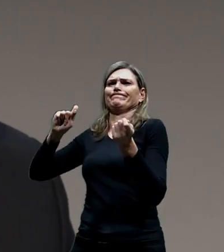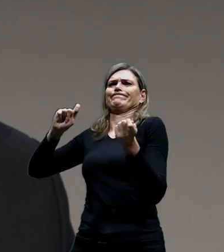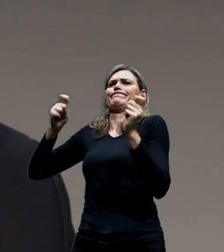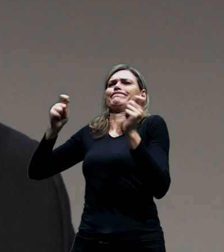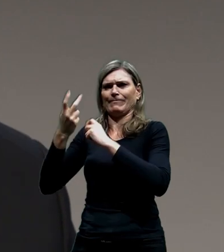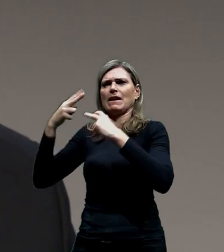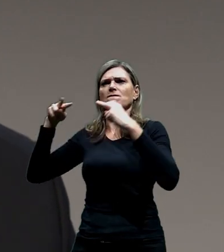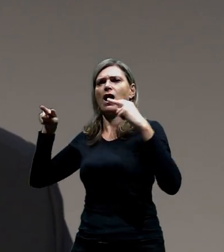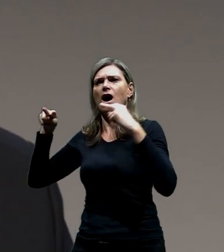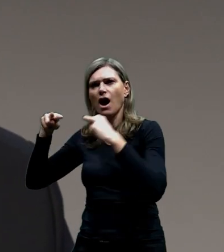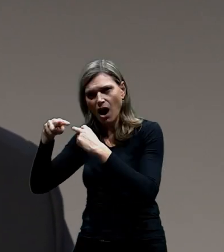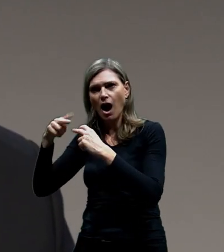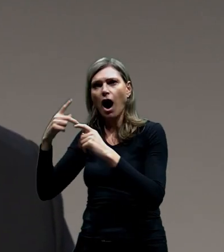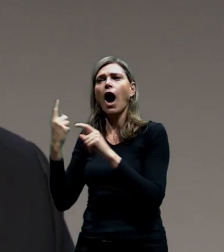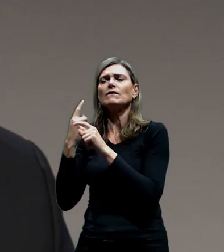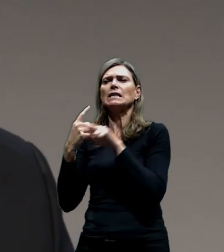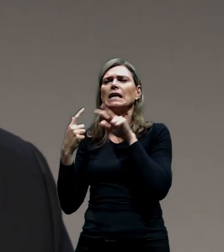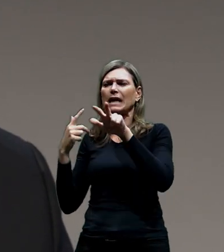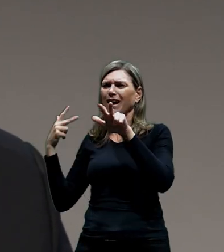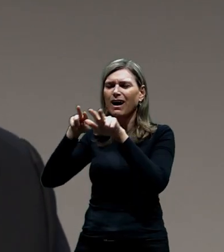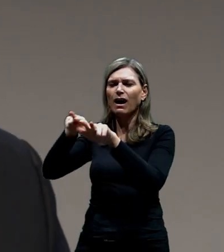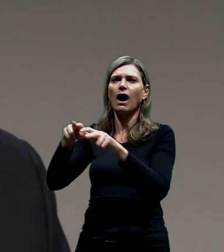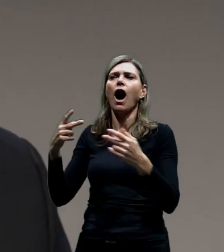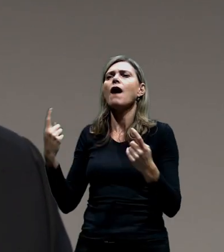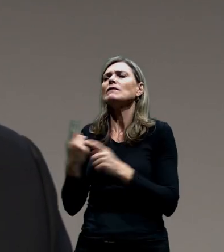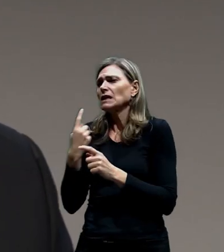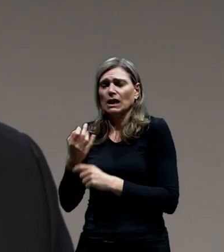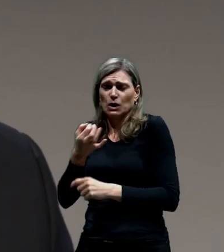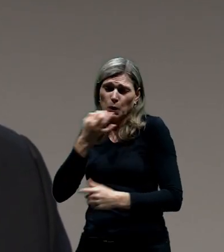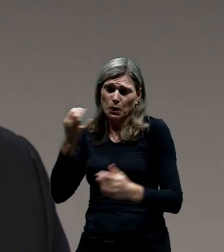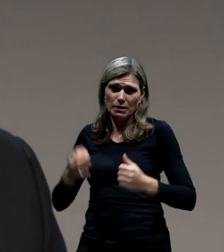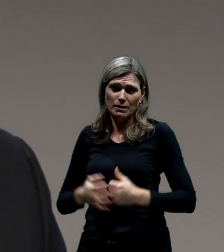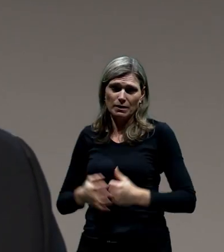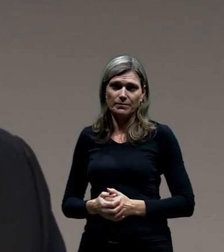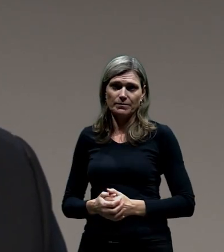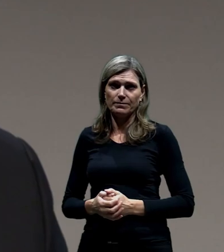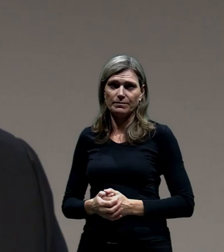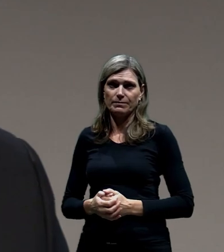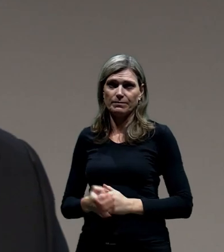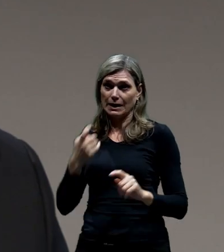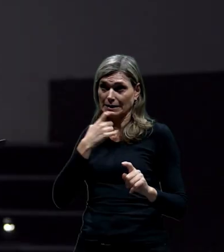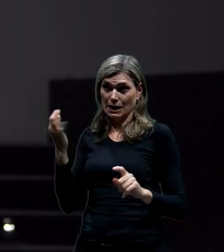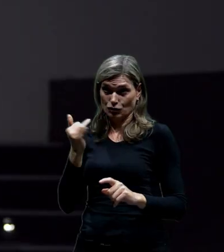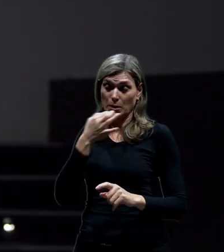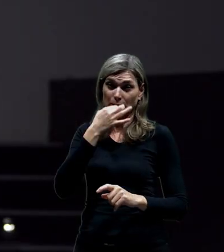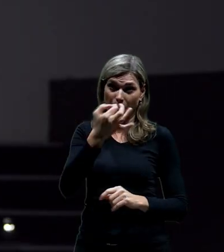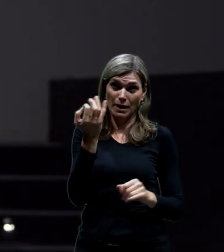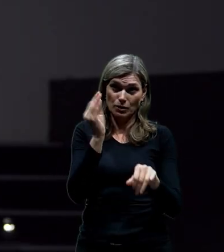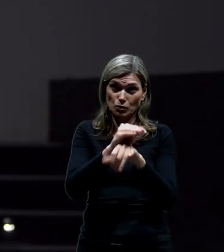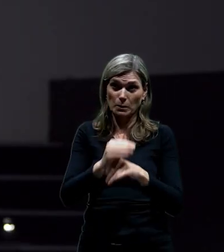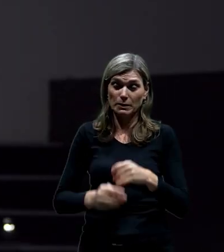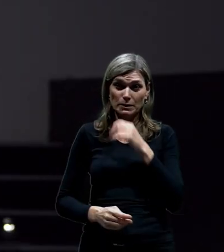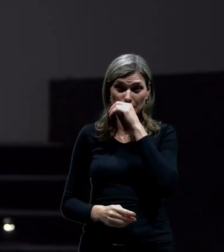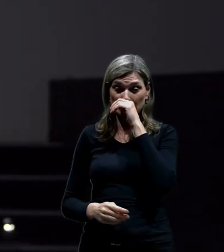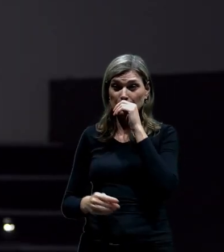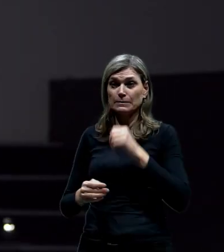a ten dvoupruh nám to prostě nepřenáší. Chtěl to ještě někdo doplnit? Já si můžu zahrakovat.